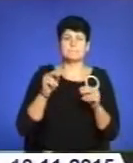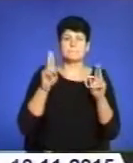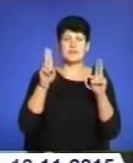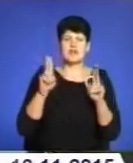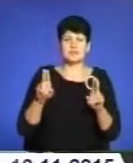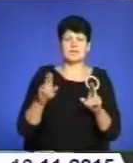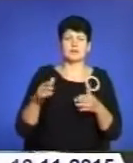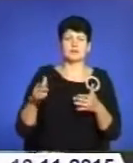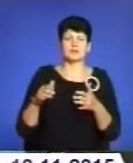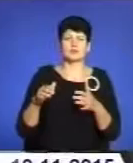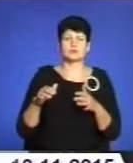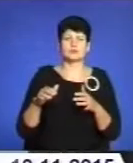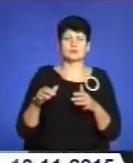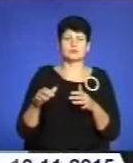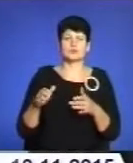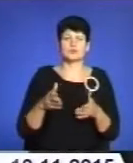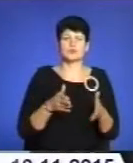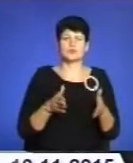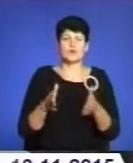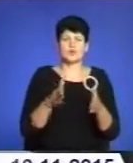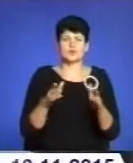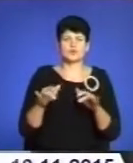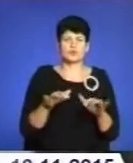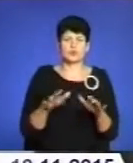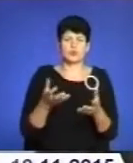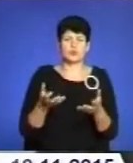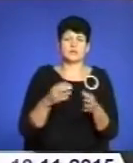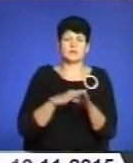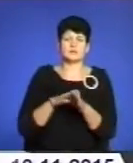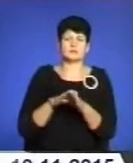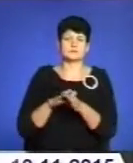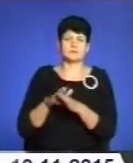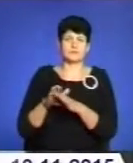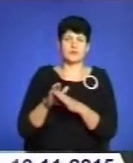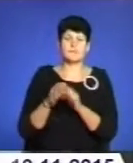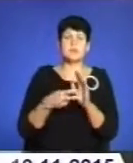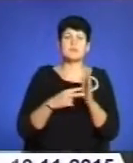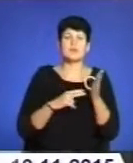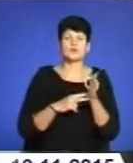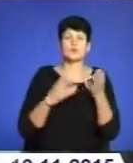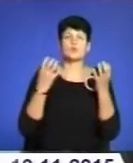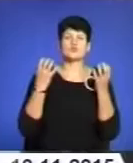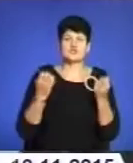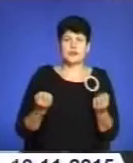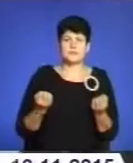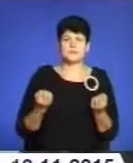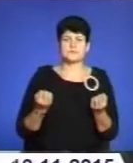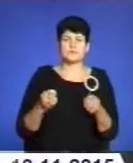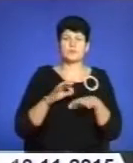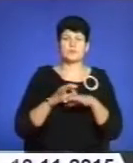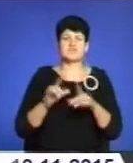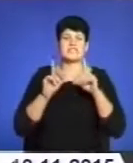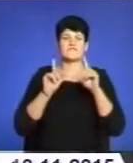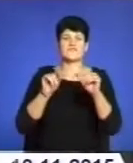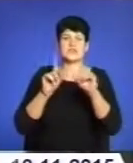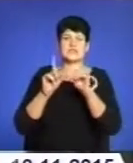їх дотримувалися. В подальшому ми плануємо провести виїздні